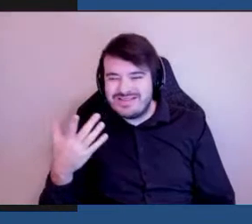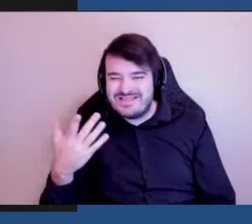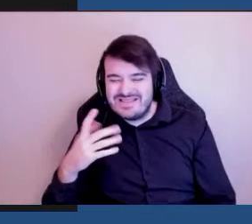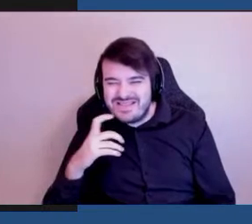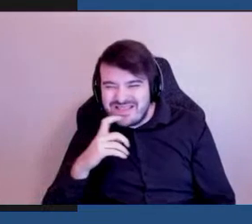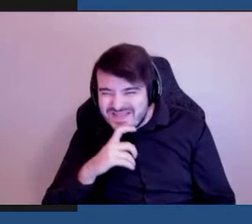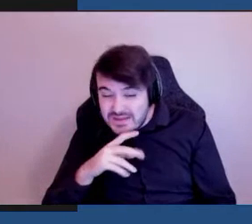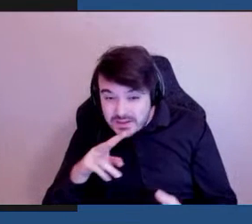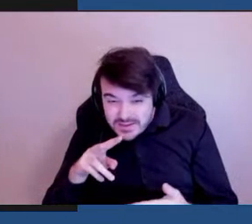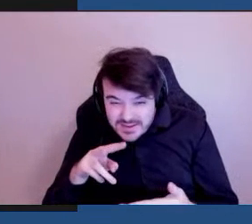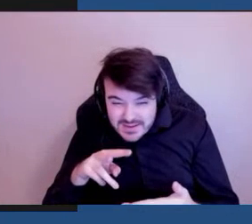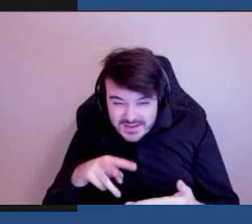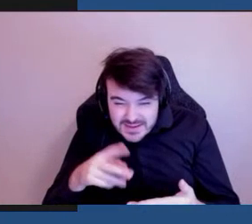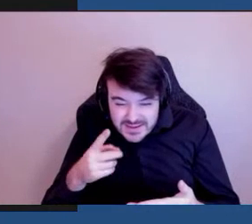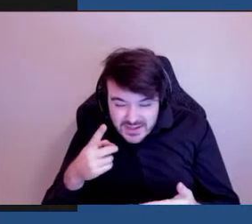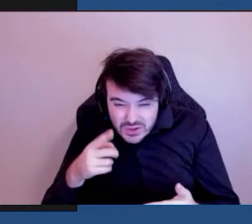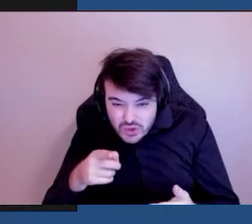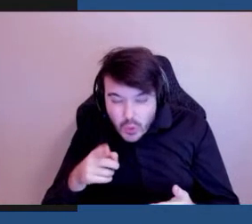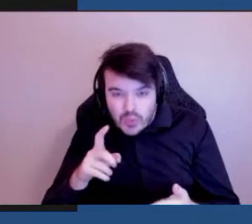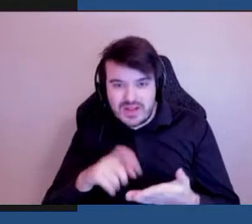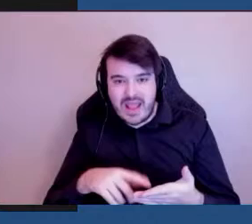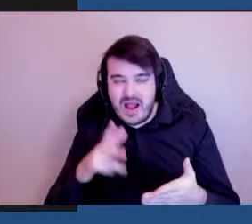de lire quelque chose.